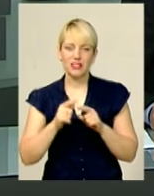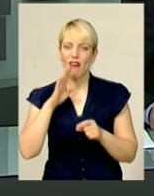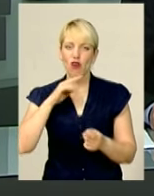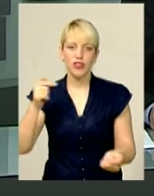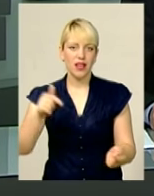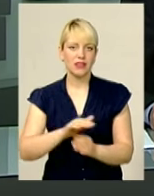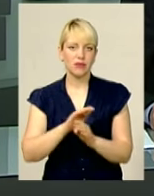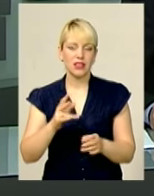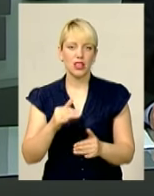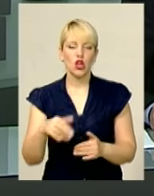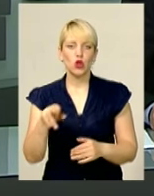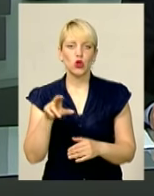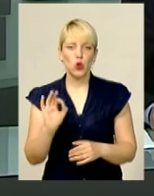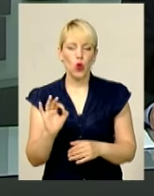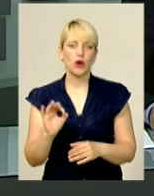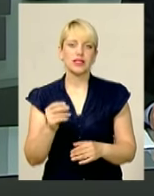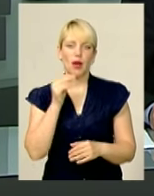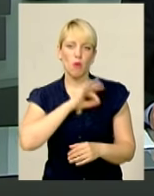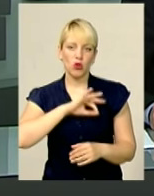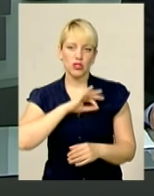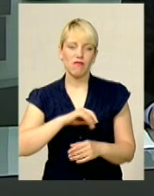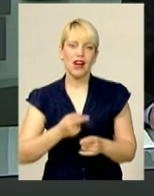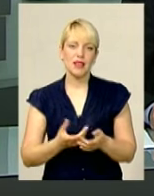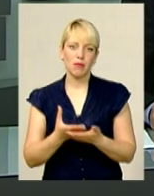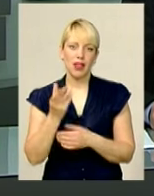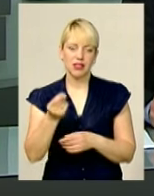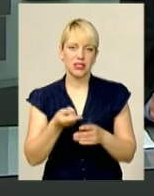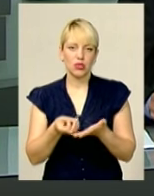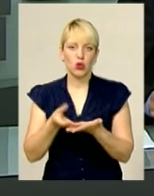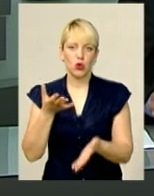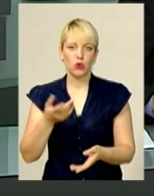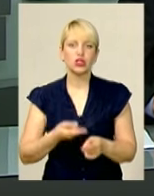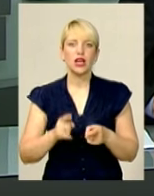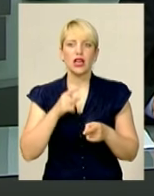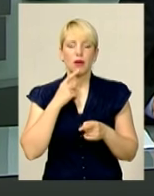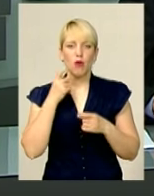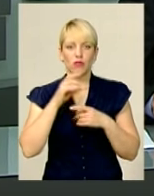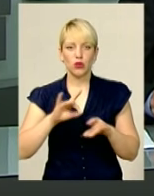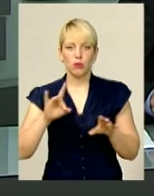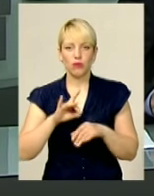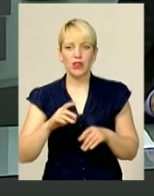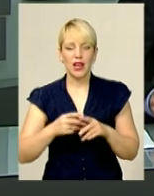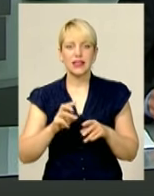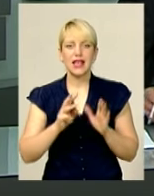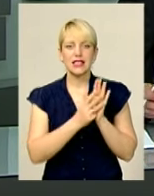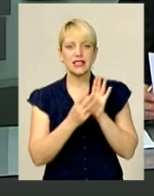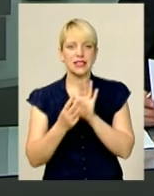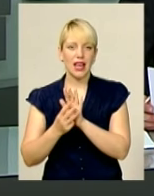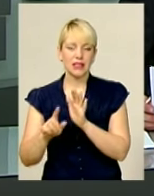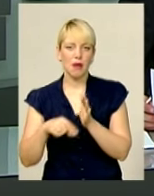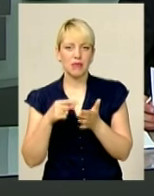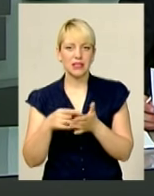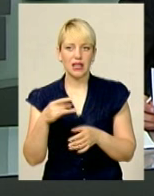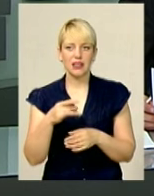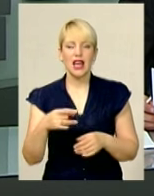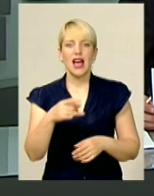до споживання. Окрім того, сплачувати за неї значно дорожче. Як повідомляють на сайті міськради, мікрорайон Гречани приєднають до